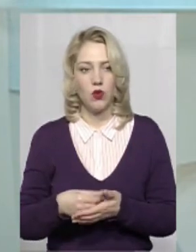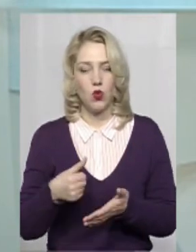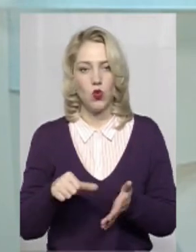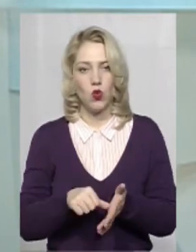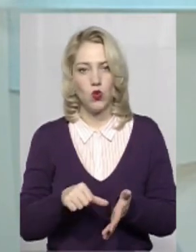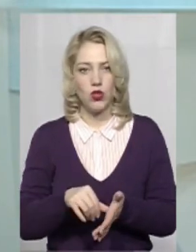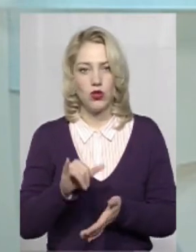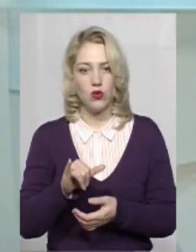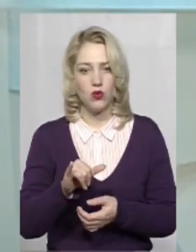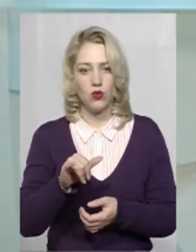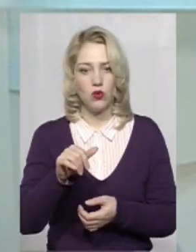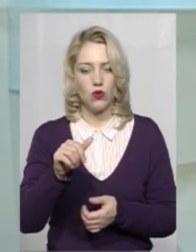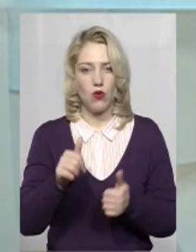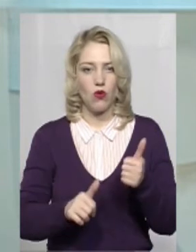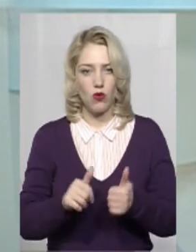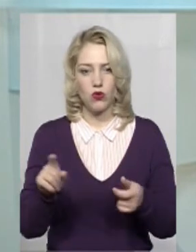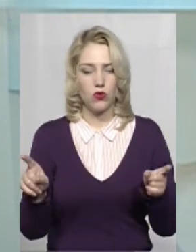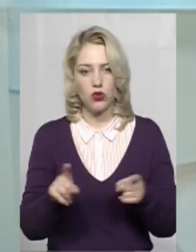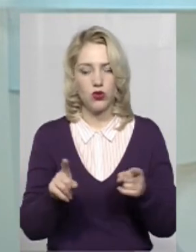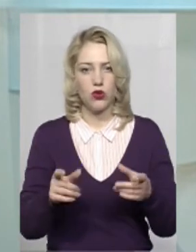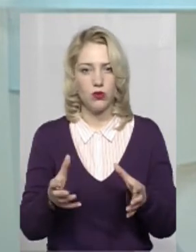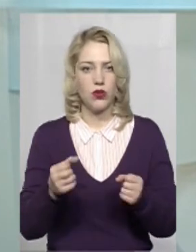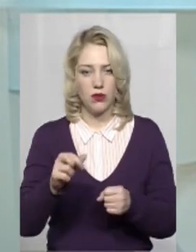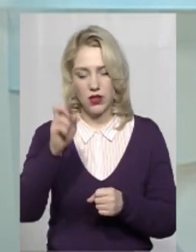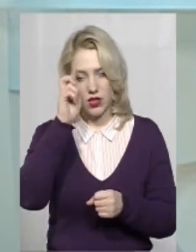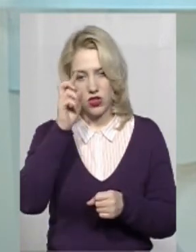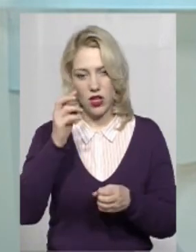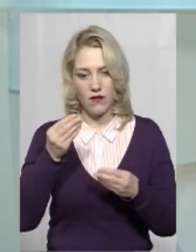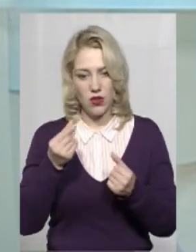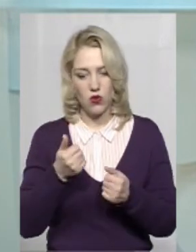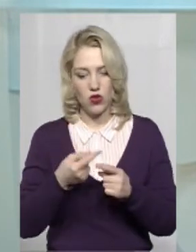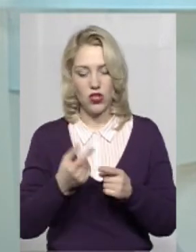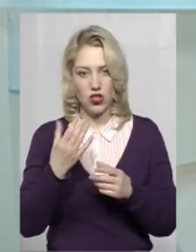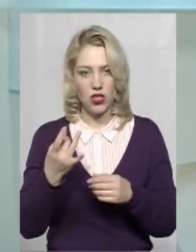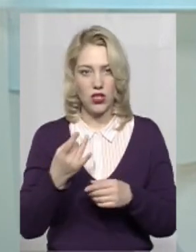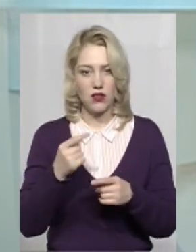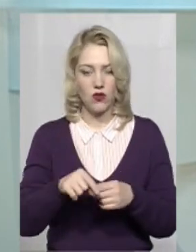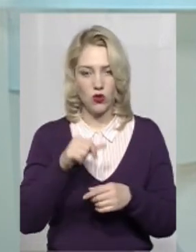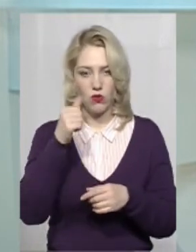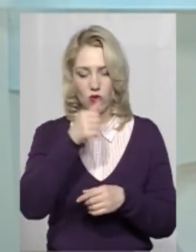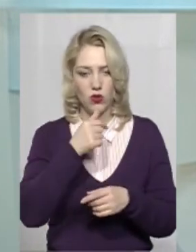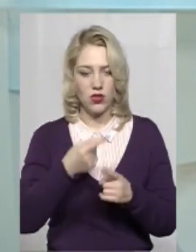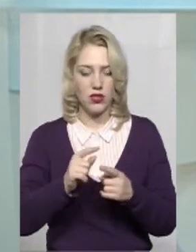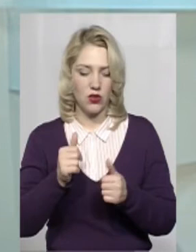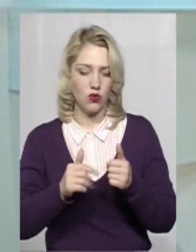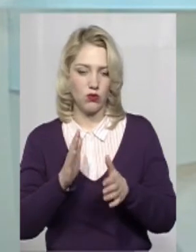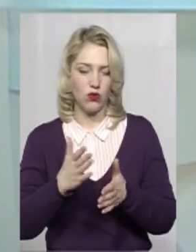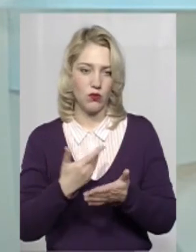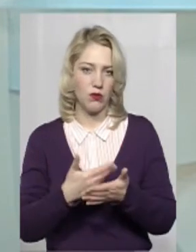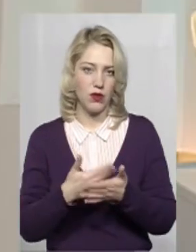конкурсі, щоб отримати державні кошти, ще раз і в цьому році цей конкурс буде приблизно